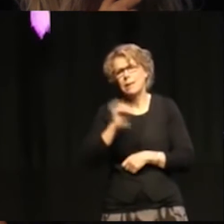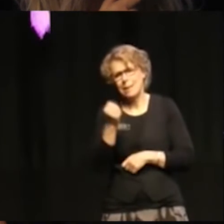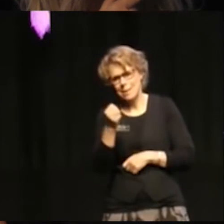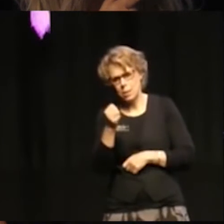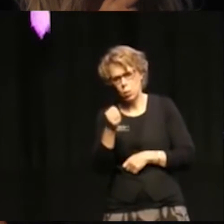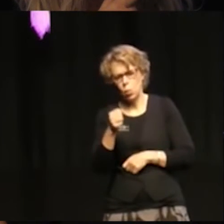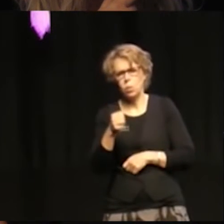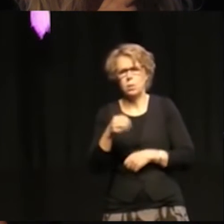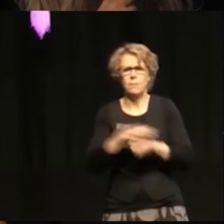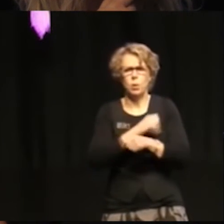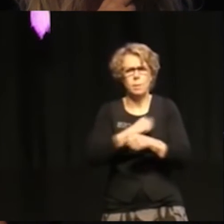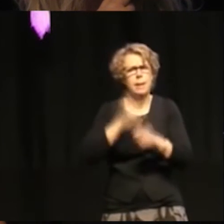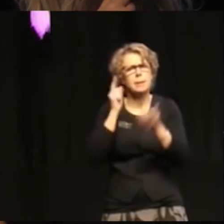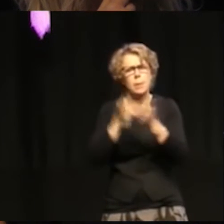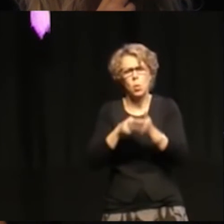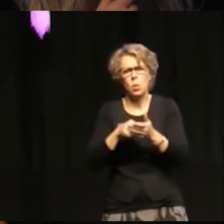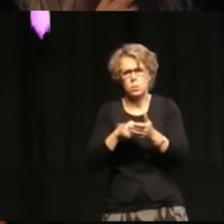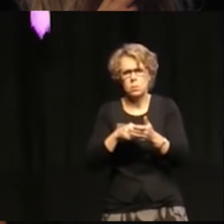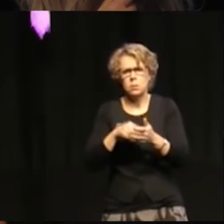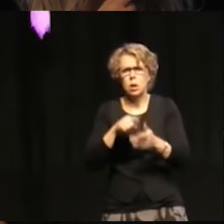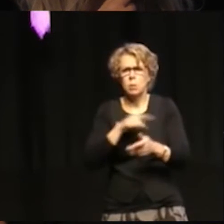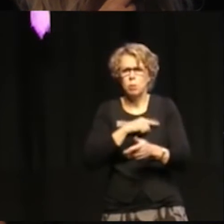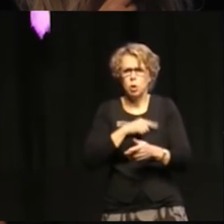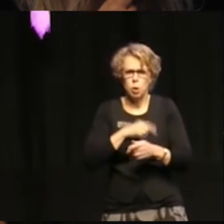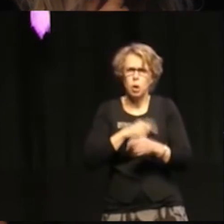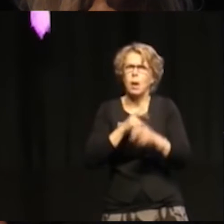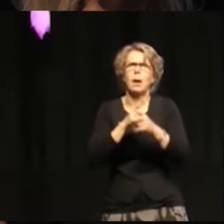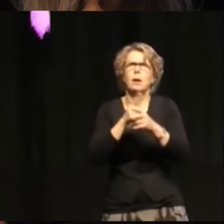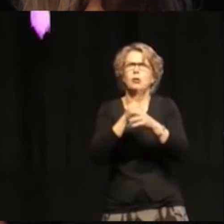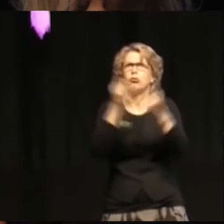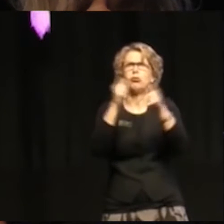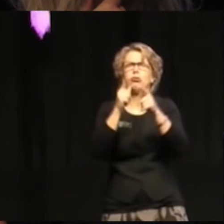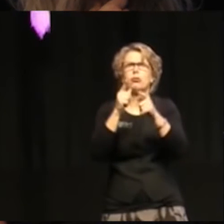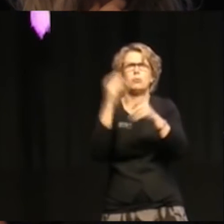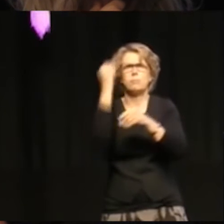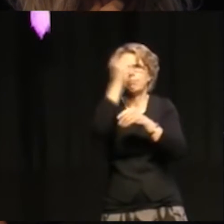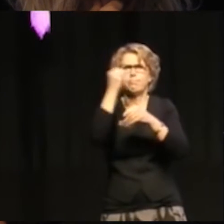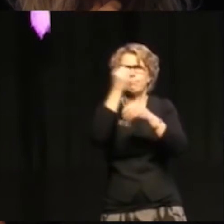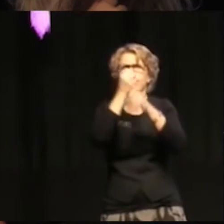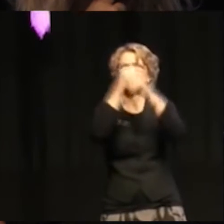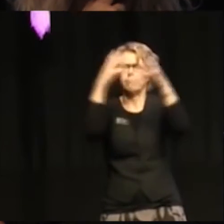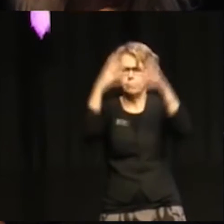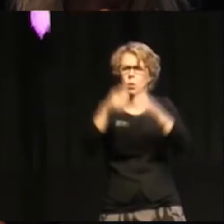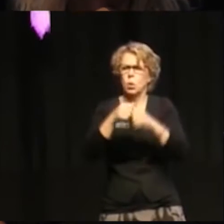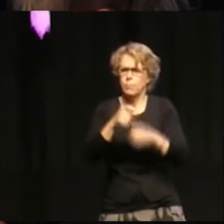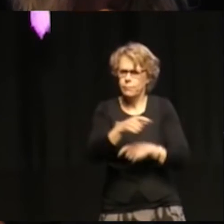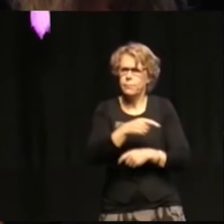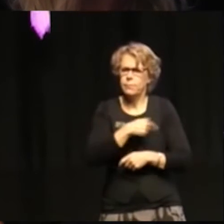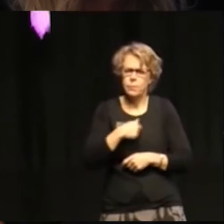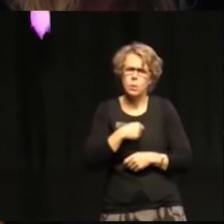som är väldigt visionära och som stämmer väldigt väl överens med de